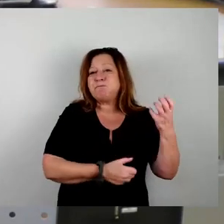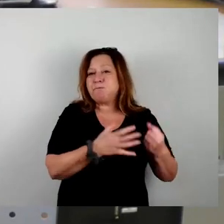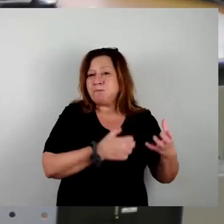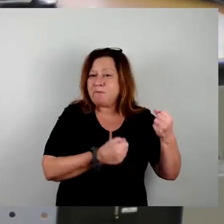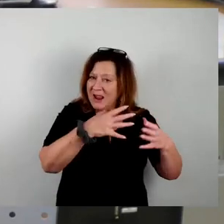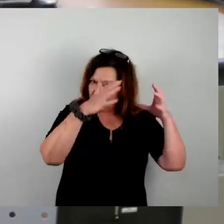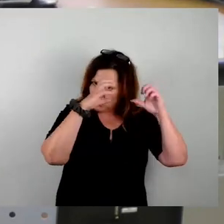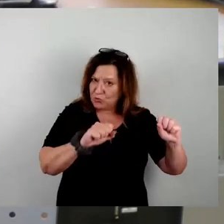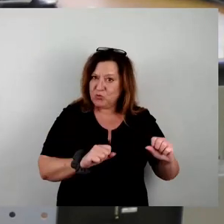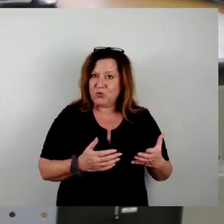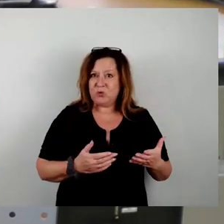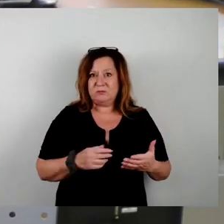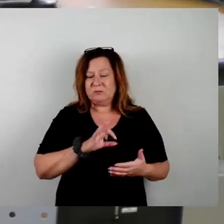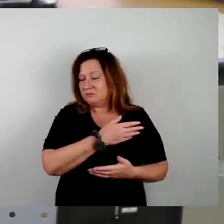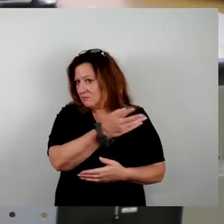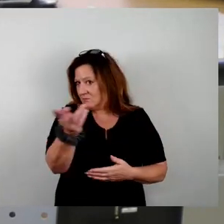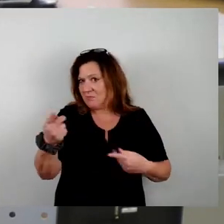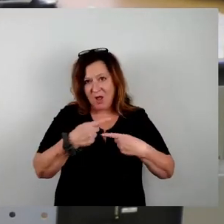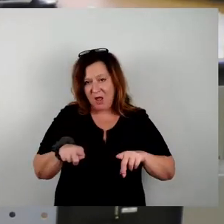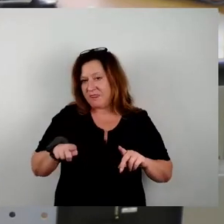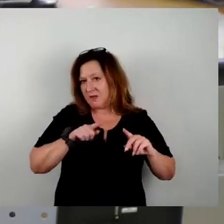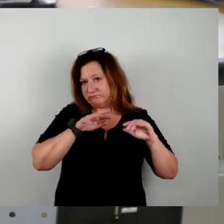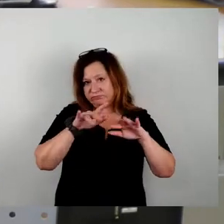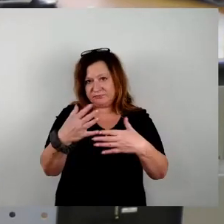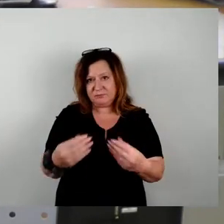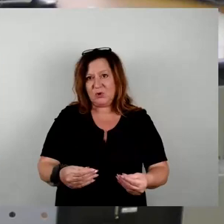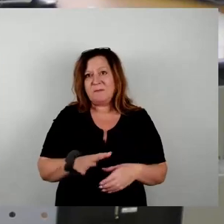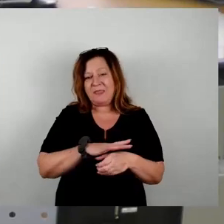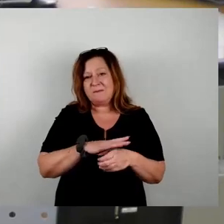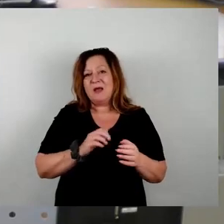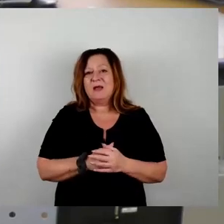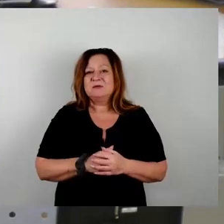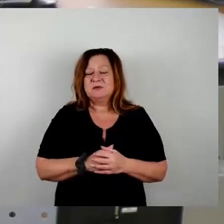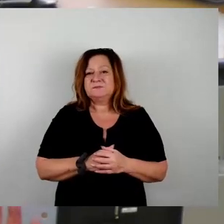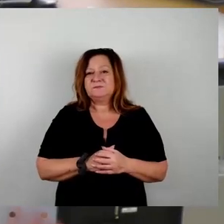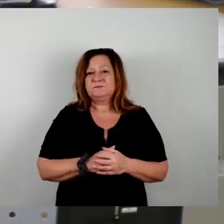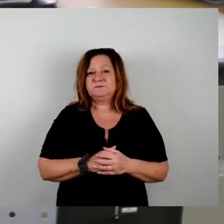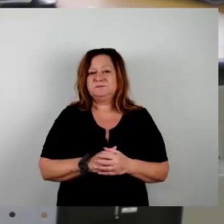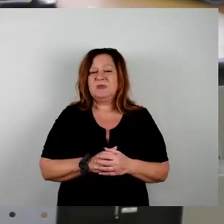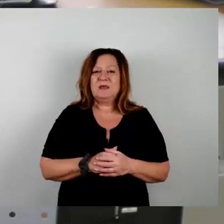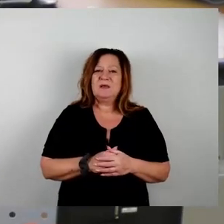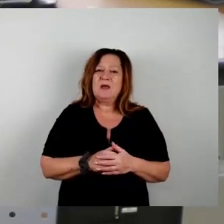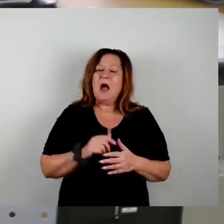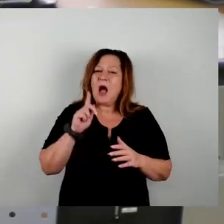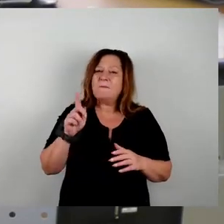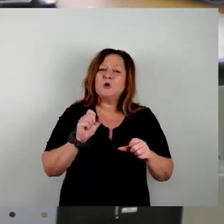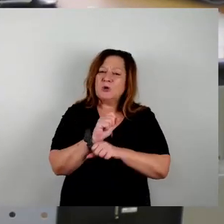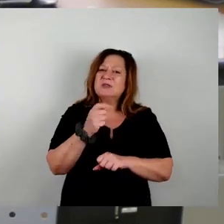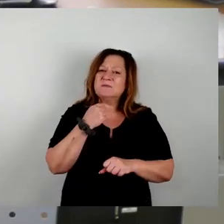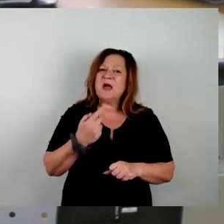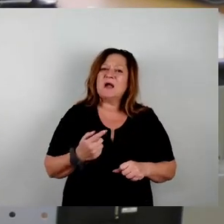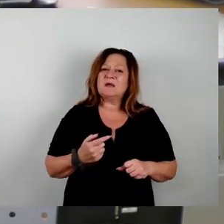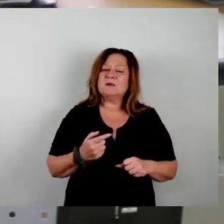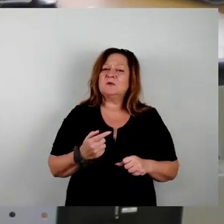Bädern und dem ÖPNV zufließt. Also von daher stehen wir dahinter, aber wir haben ja auch gesagt, das steht in unserem